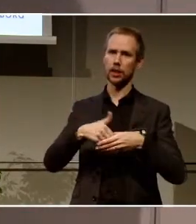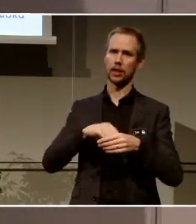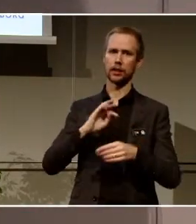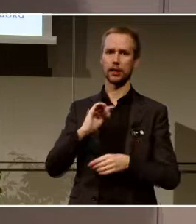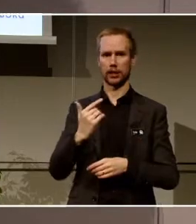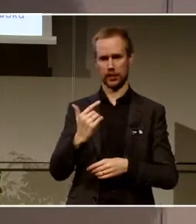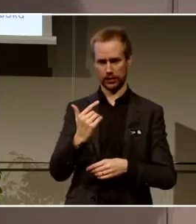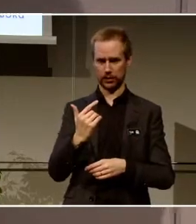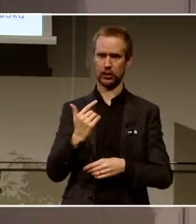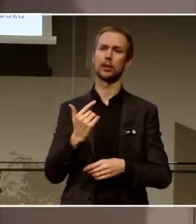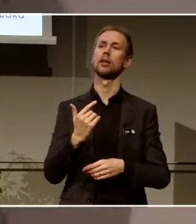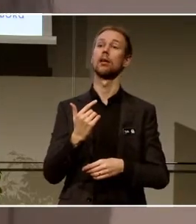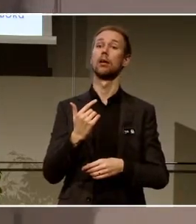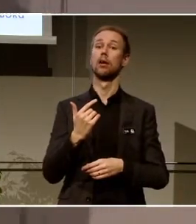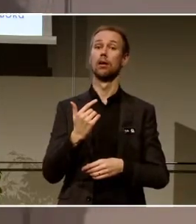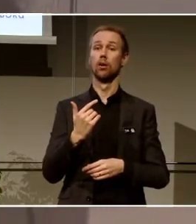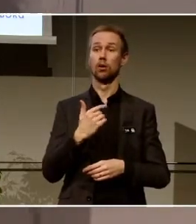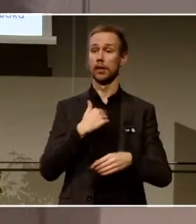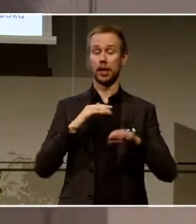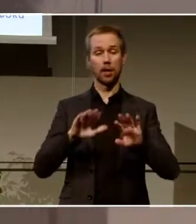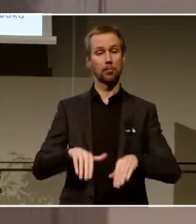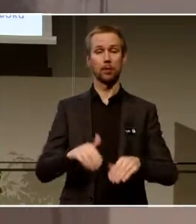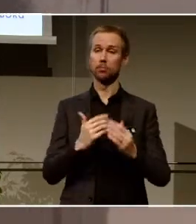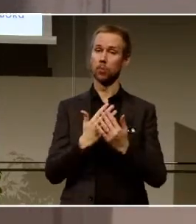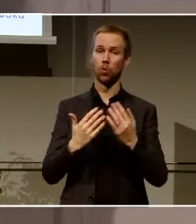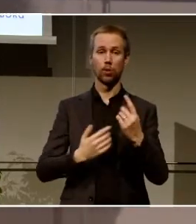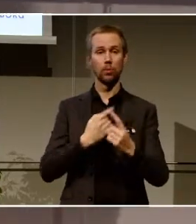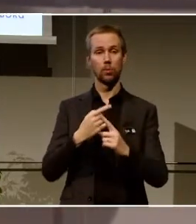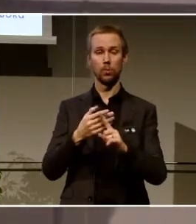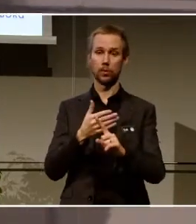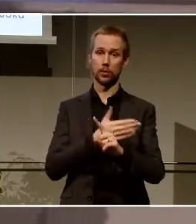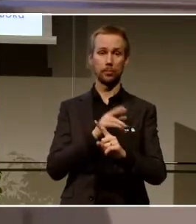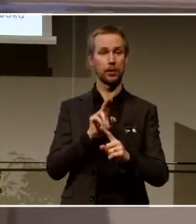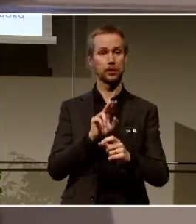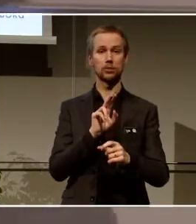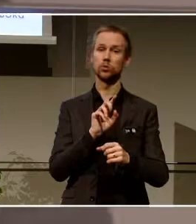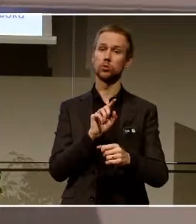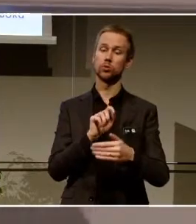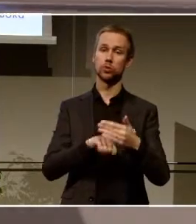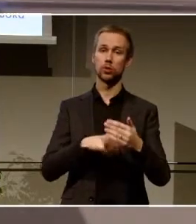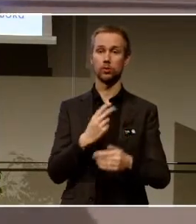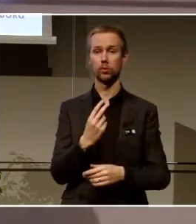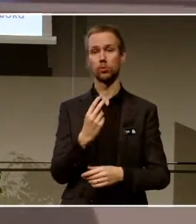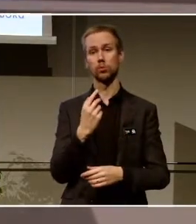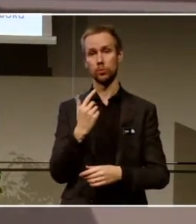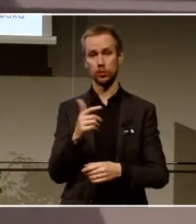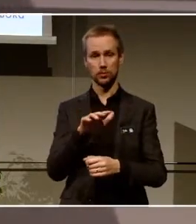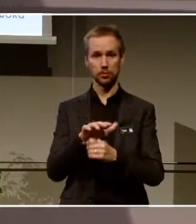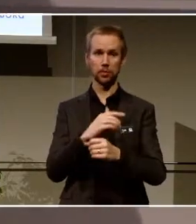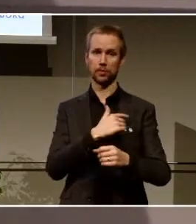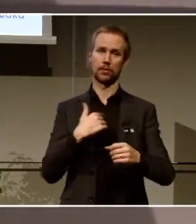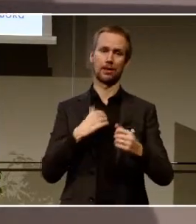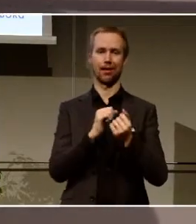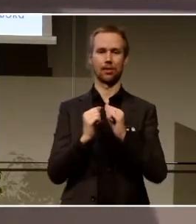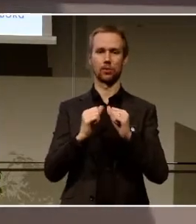Vi har gjort det sedan många år. Det började egentligen 2015 när vi omorganiserade vårt bibliotek.